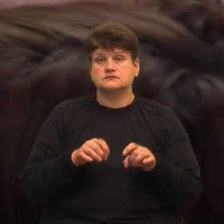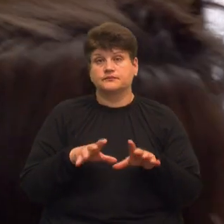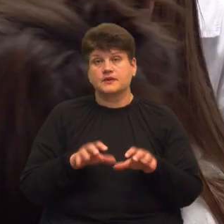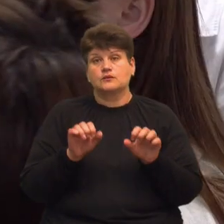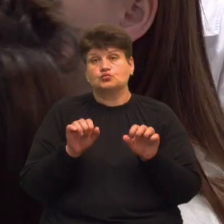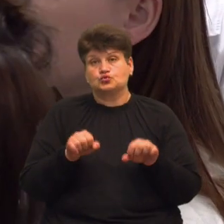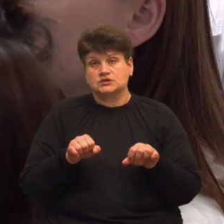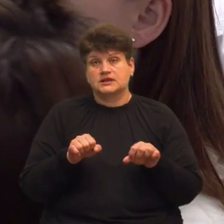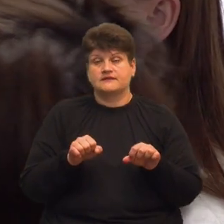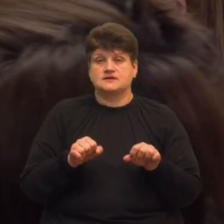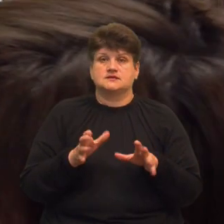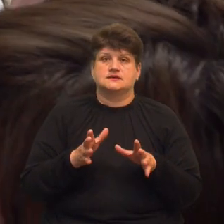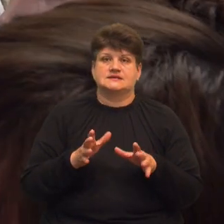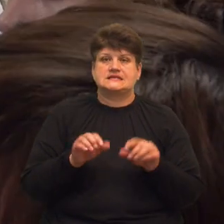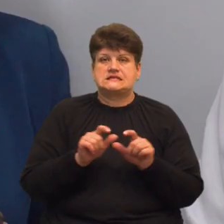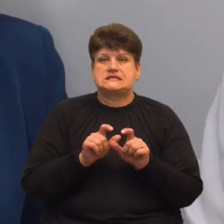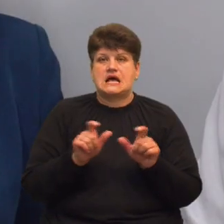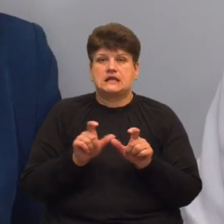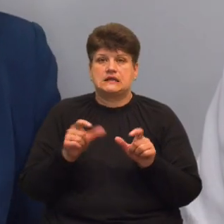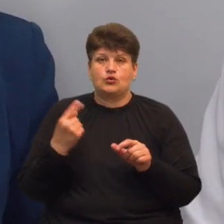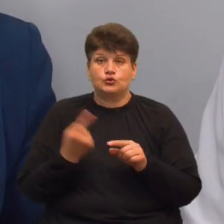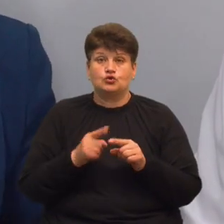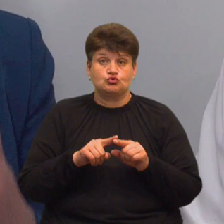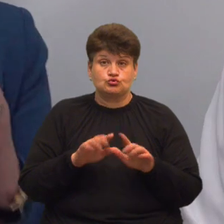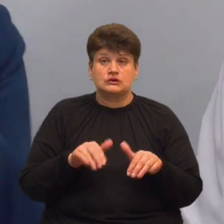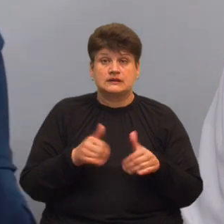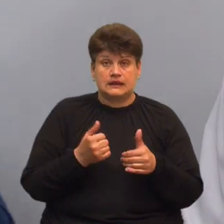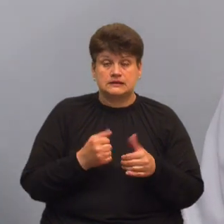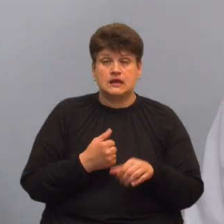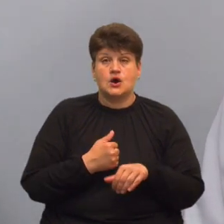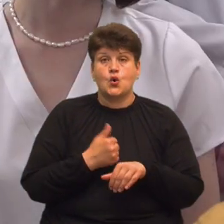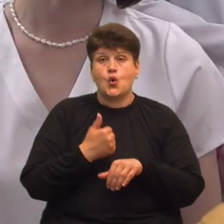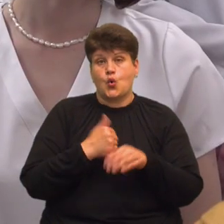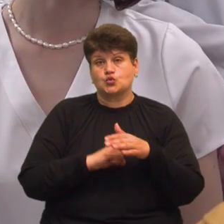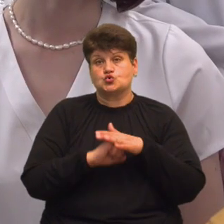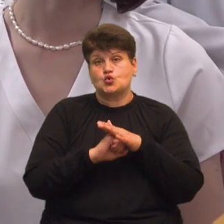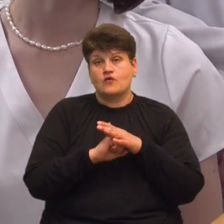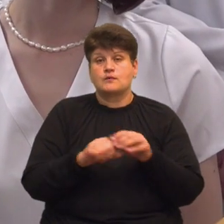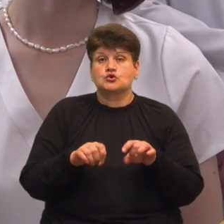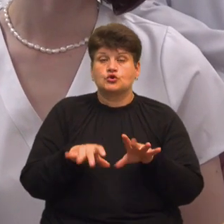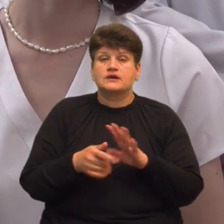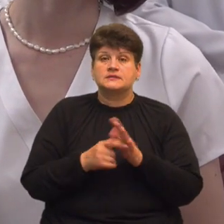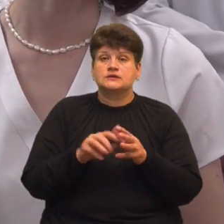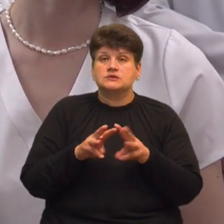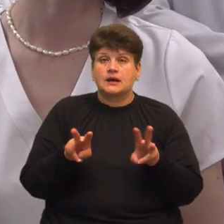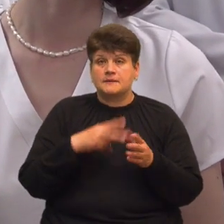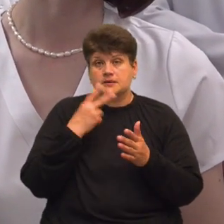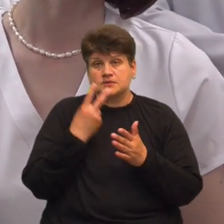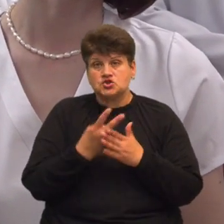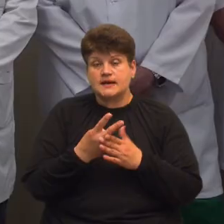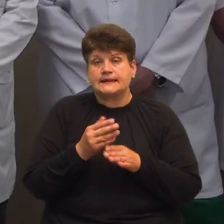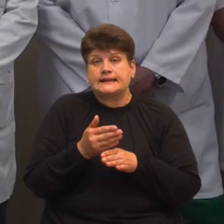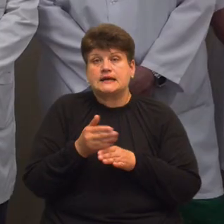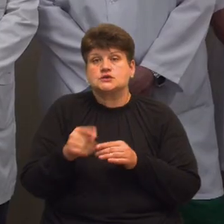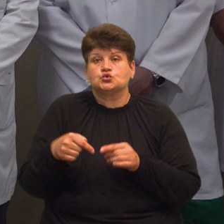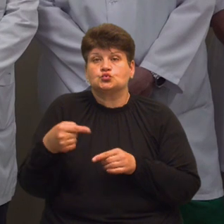медзакладів області. Каже, таку пропозицію дали на основі постанови Кабміну, яка передбачає наступний етап медичної реформи.